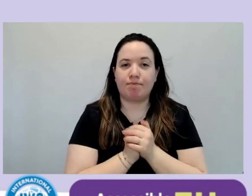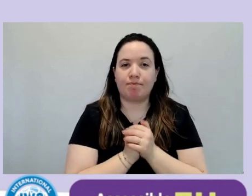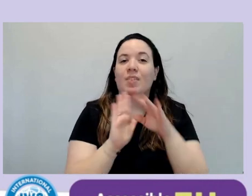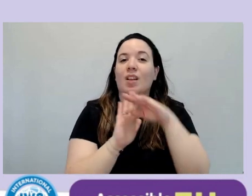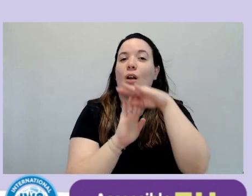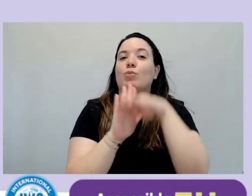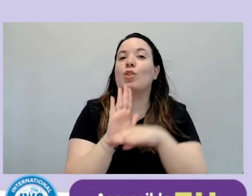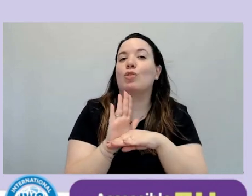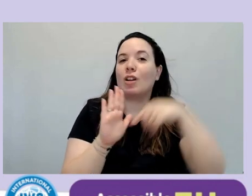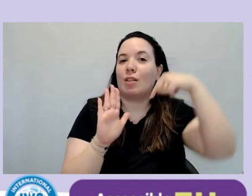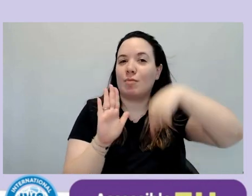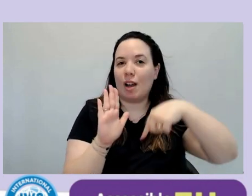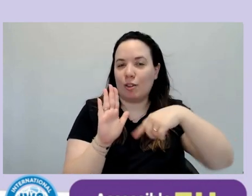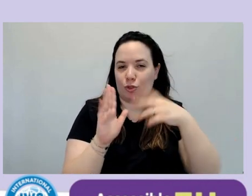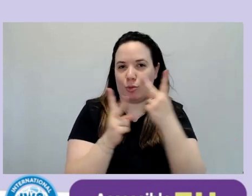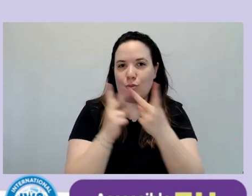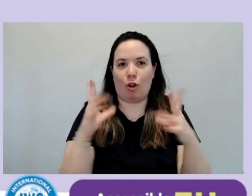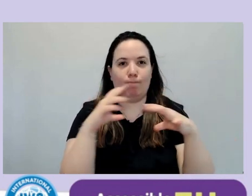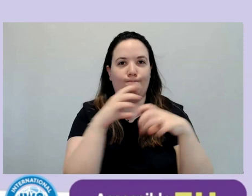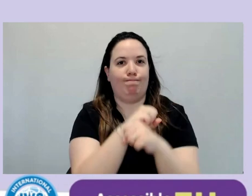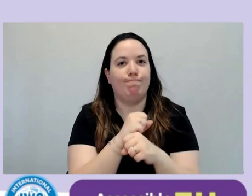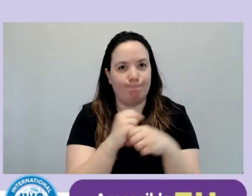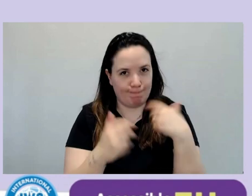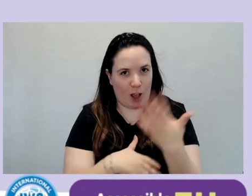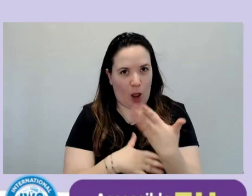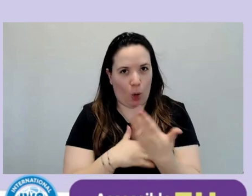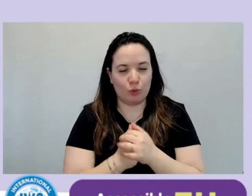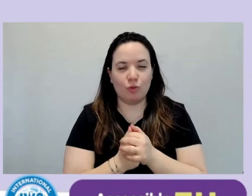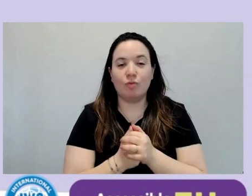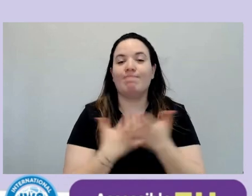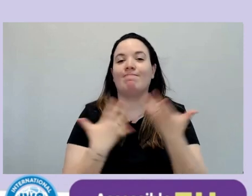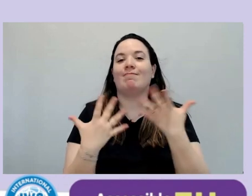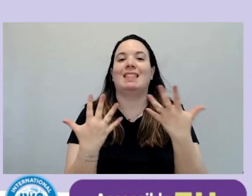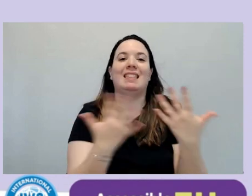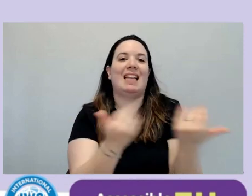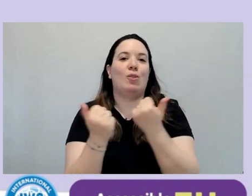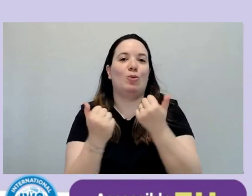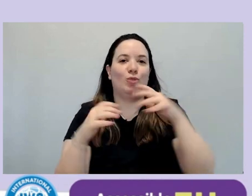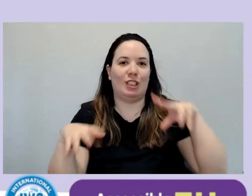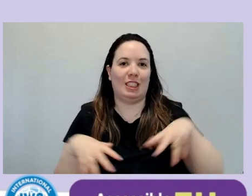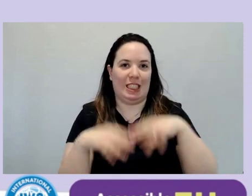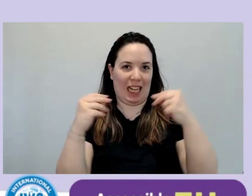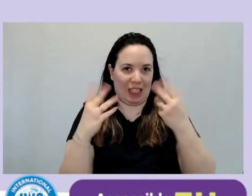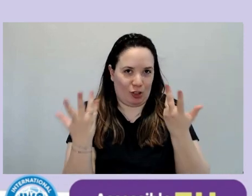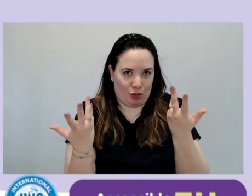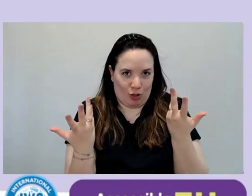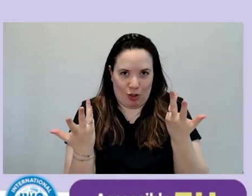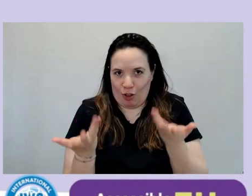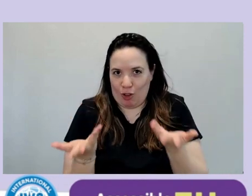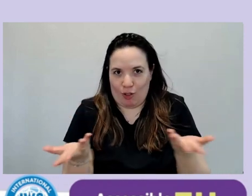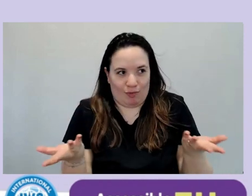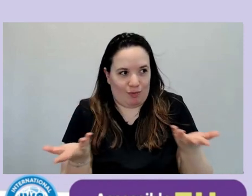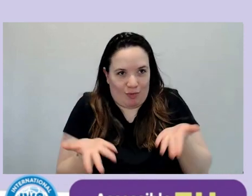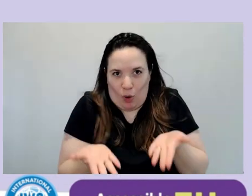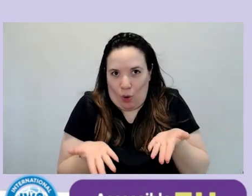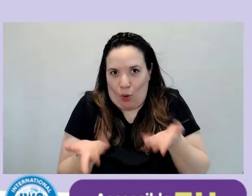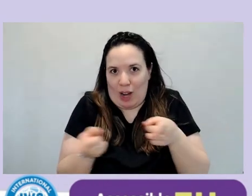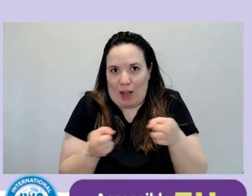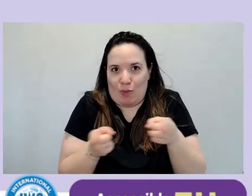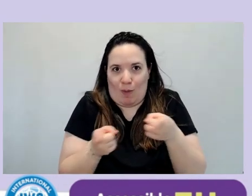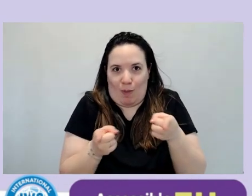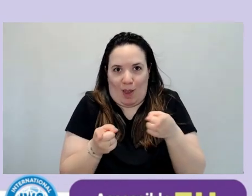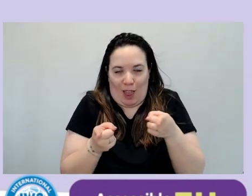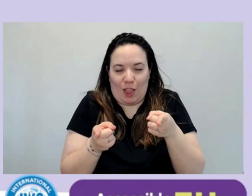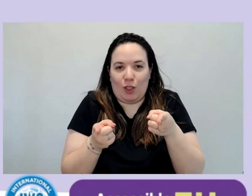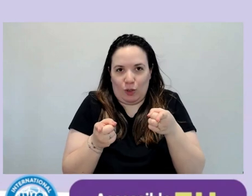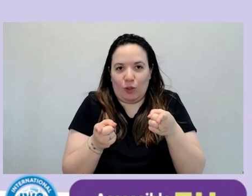lo riepilogo velocemente dopo questi saluti iniziali che sto facendo, poi